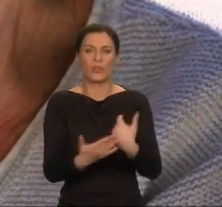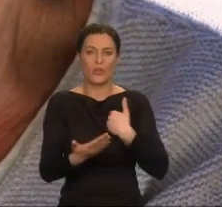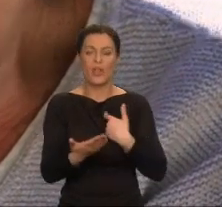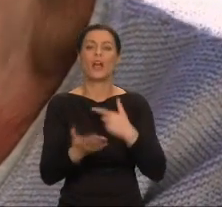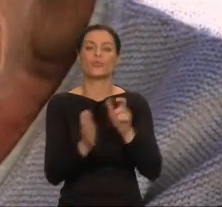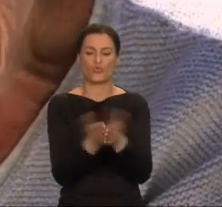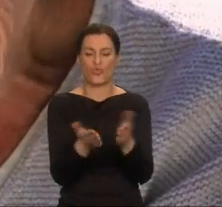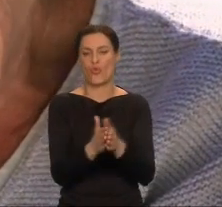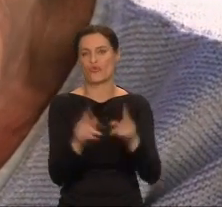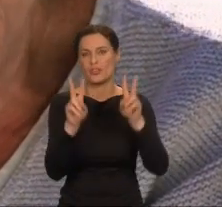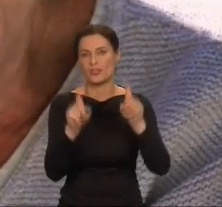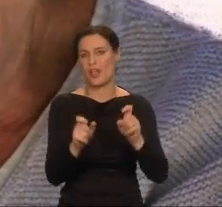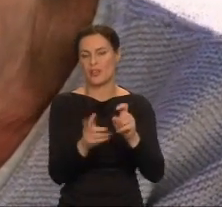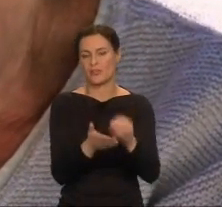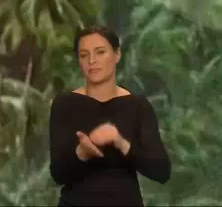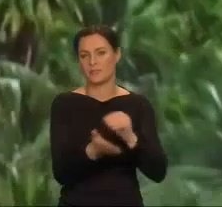ją do powieści.